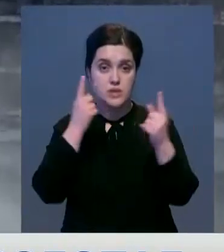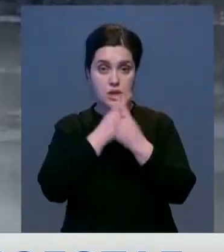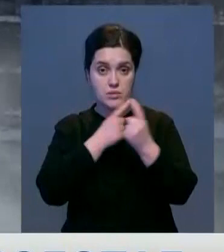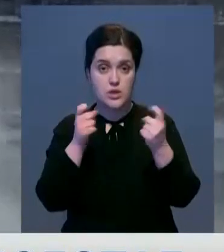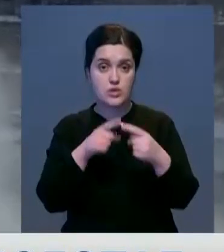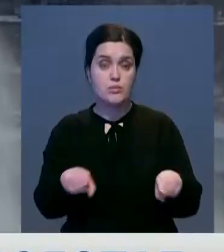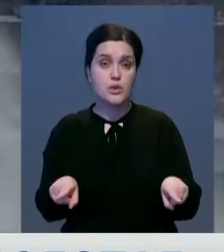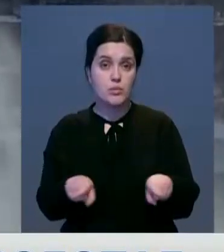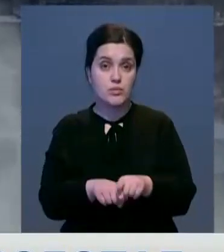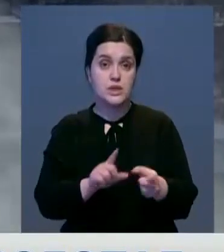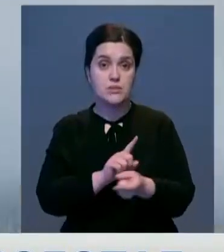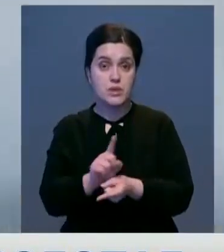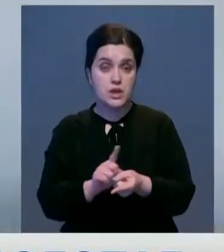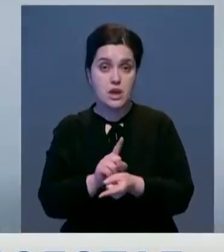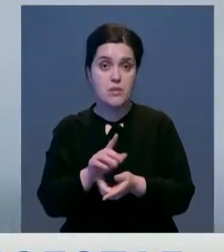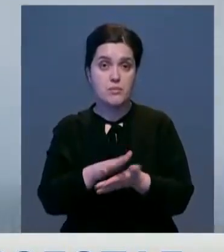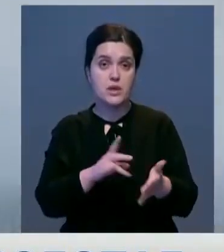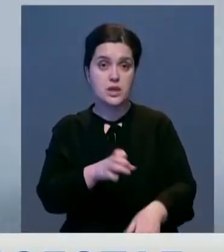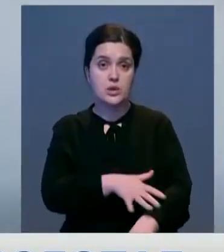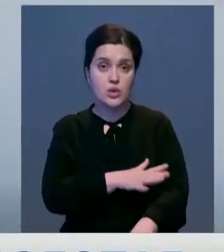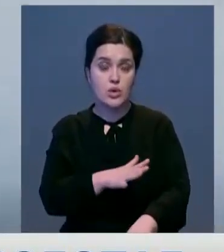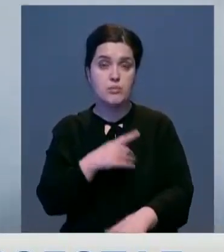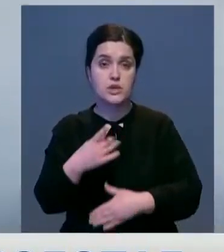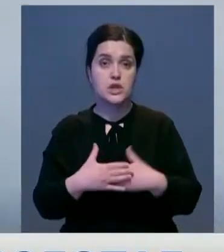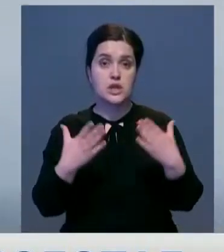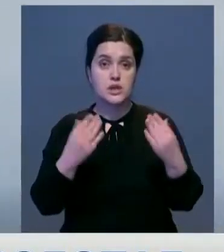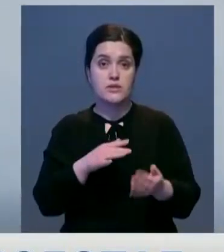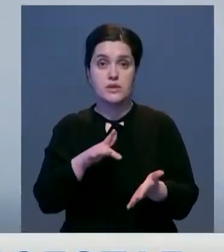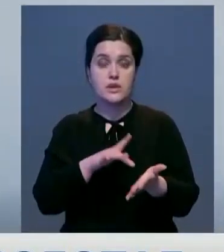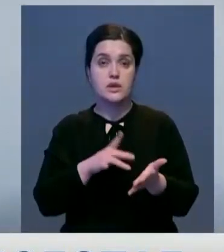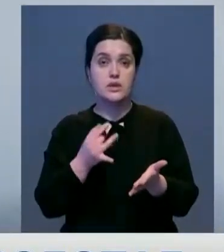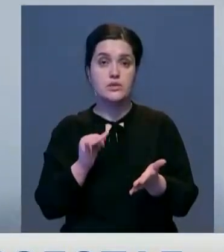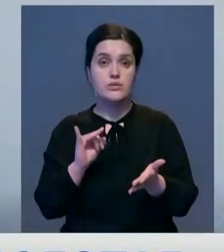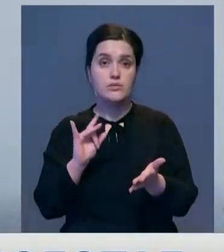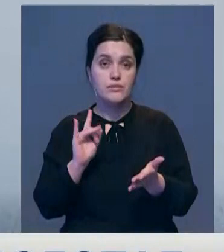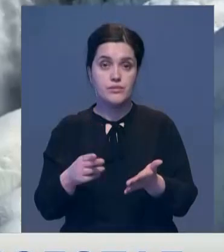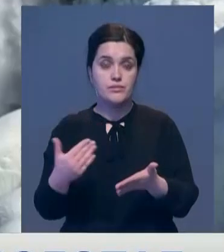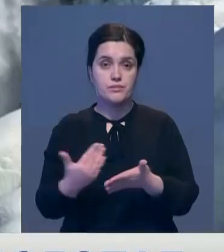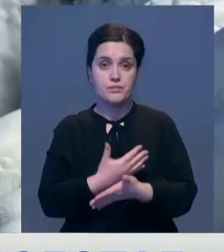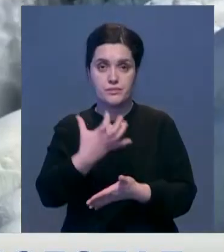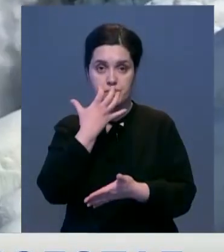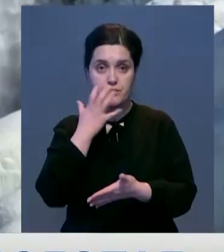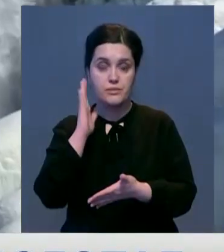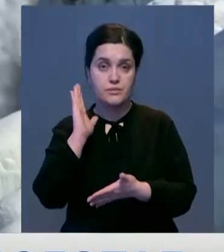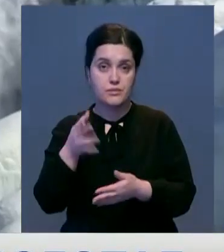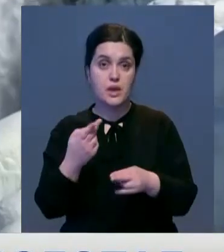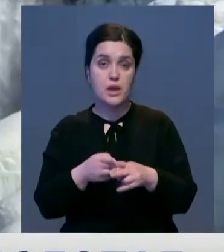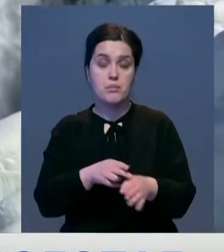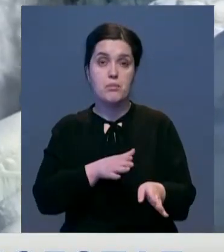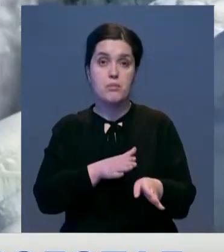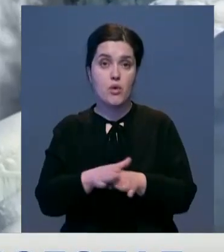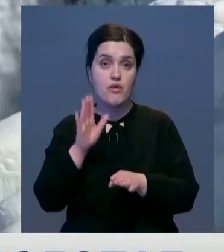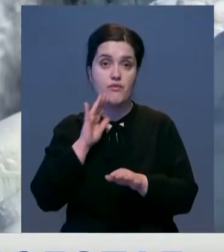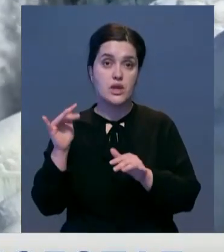Синоптики сообщают, что подобное явление продлится недолго, так как в ближайшие дни в штате Нью-Йорк снова потеплеет. Отмечу полностью,